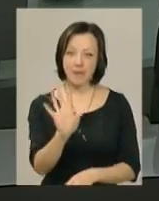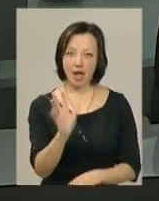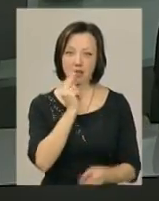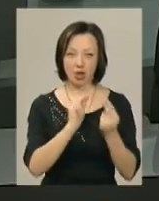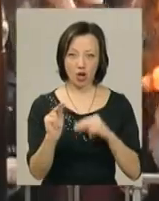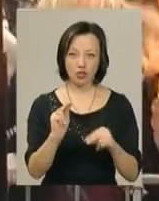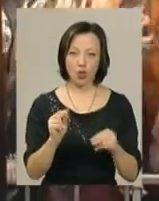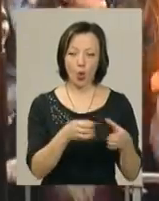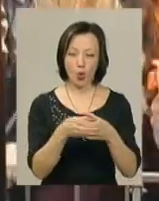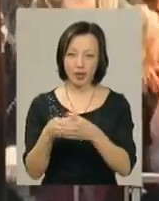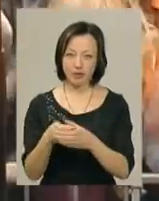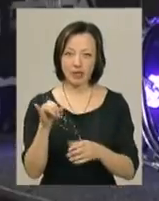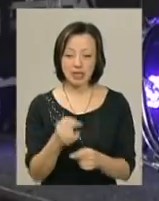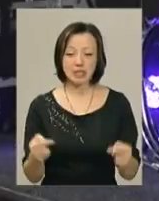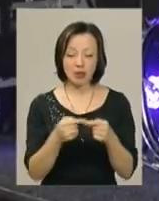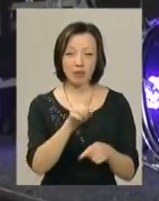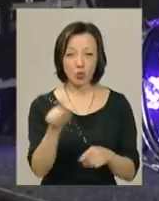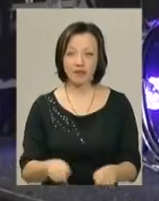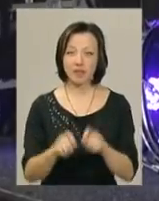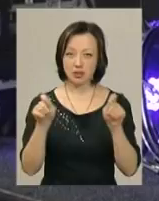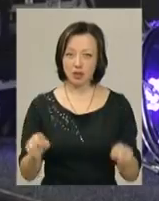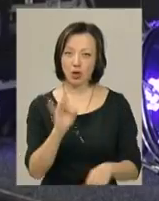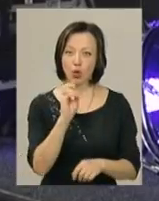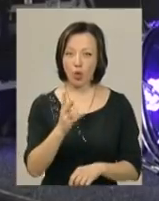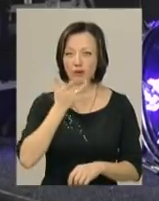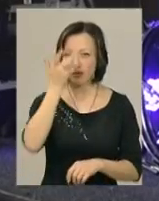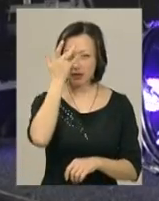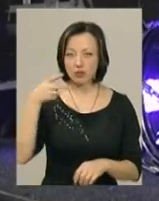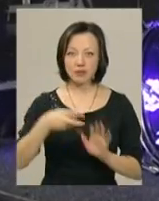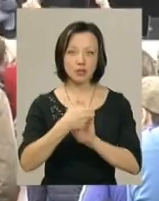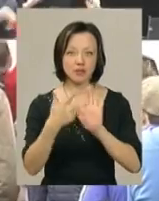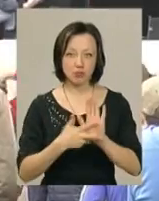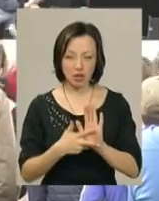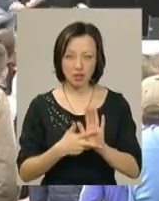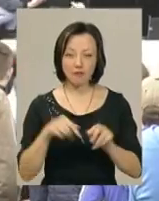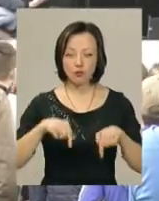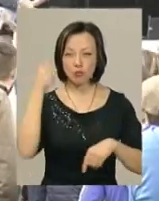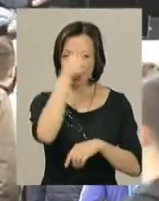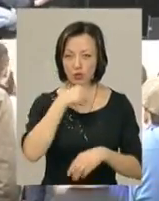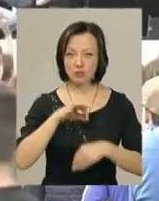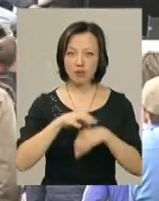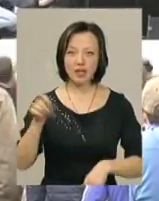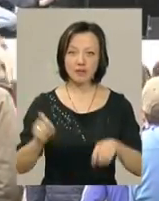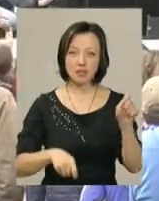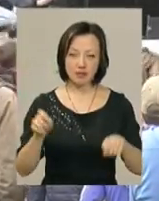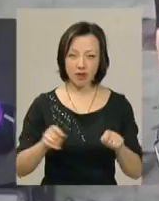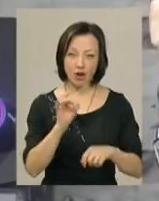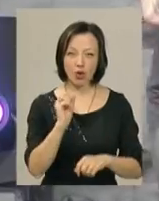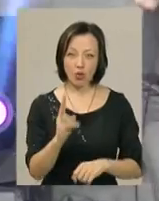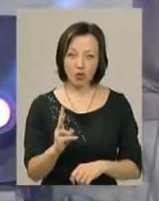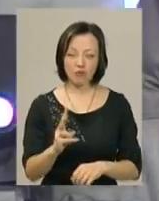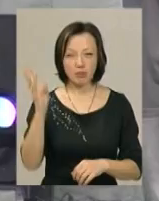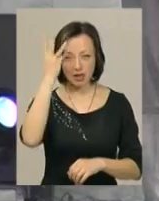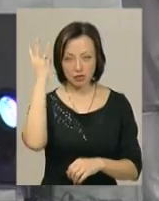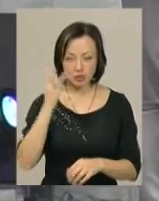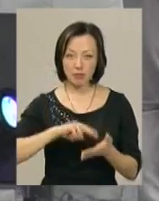найкращих гуртів і саме вони відкриють «Рок літо-2018». В тим році проведення фестивалю «Рок эндбух»